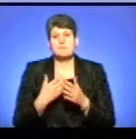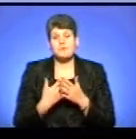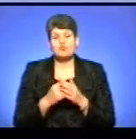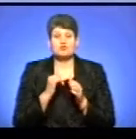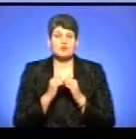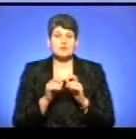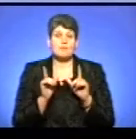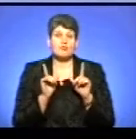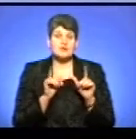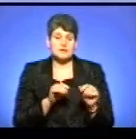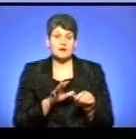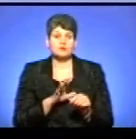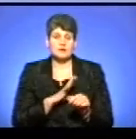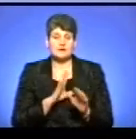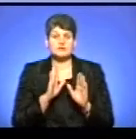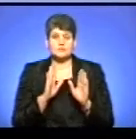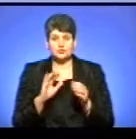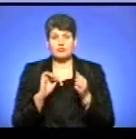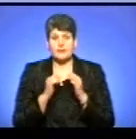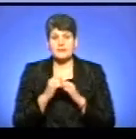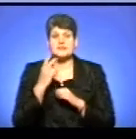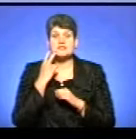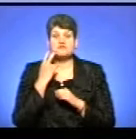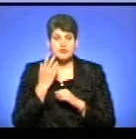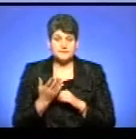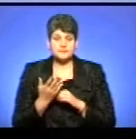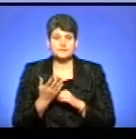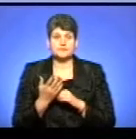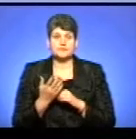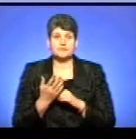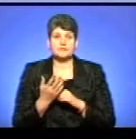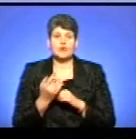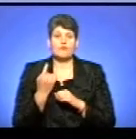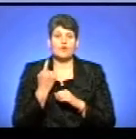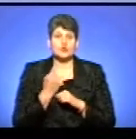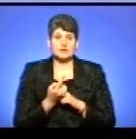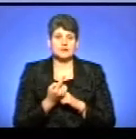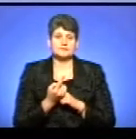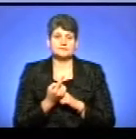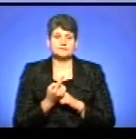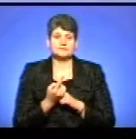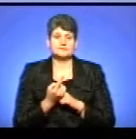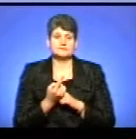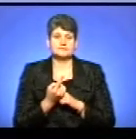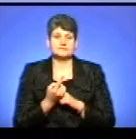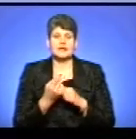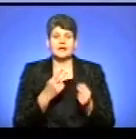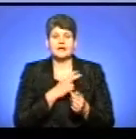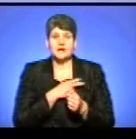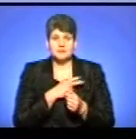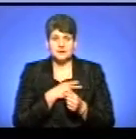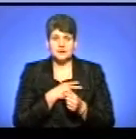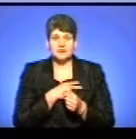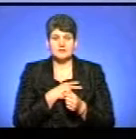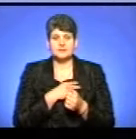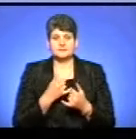поїздка, яка була, вона буде в пам'яті завжди. Через те, що в одних капітани поступалися мені своїм